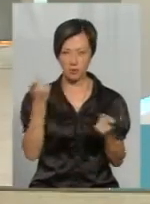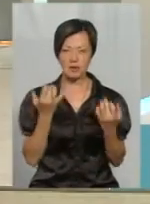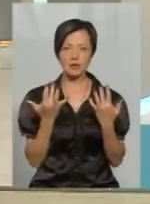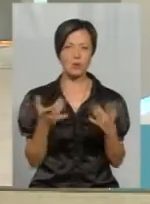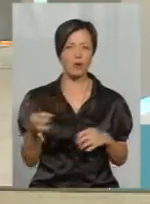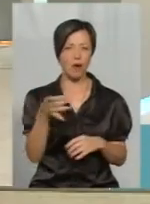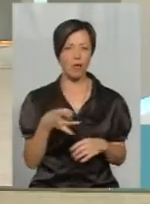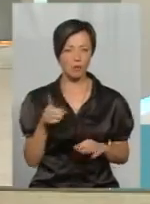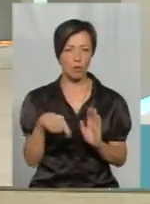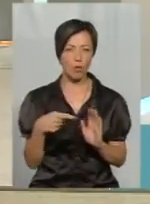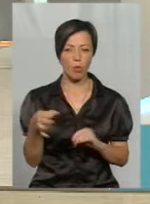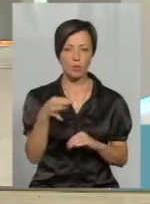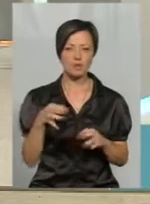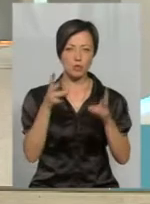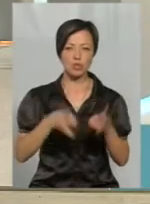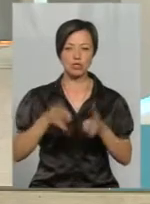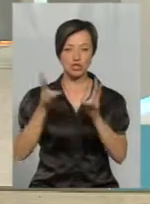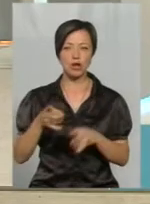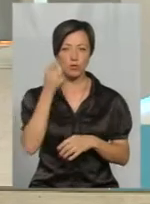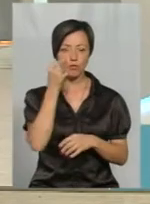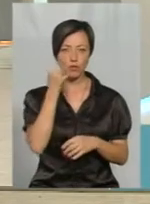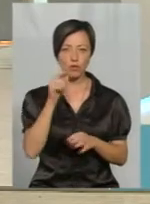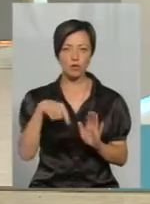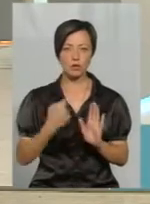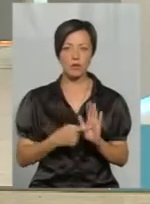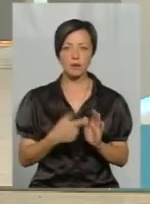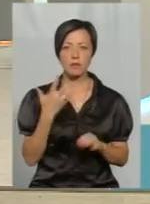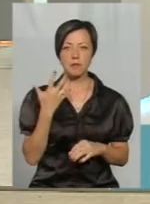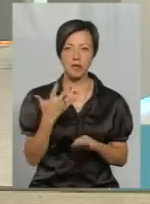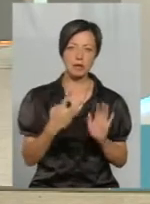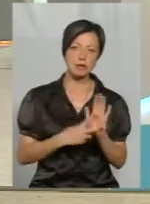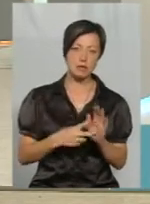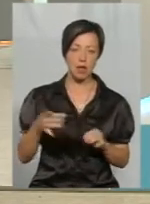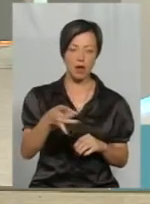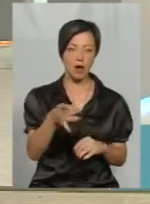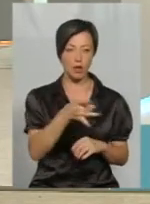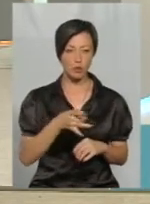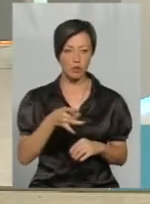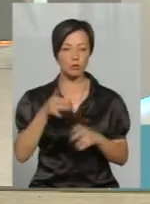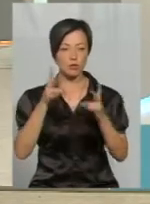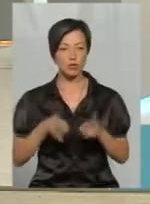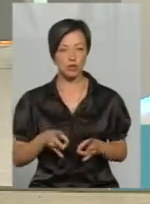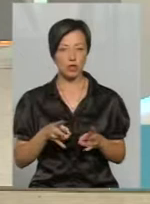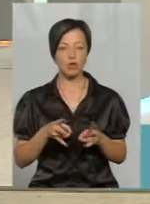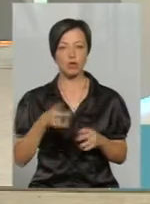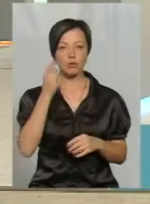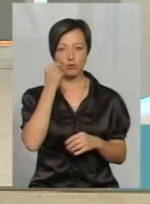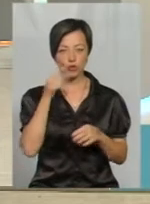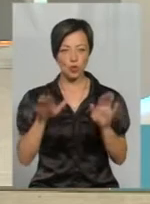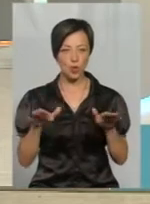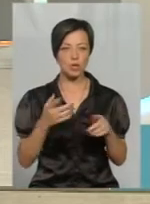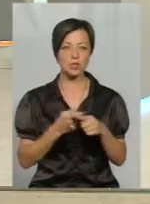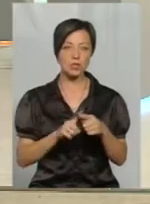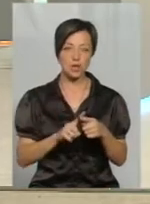скількох районах області взагалі постраждали бджоли? В 5-7 районах постраждали бджоли. І я ж кажу, ця